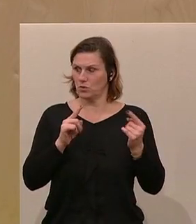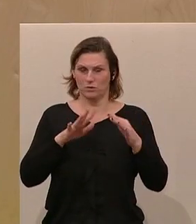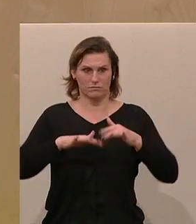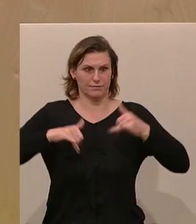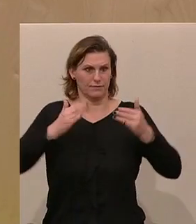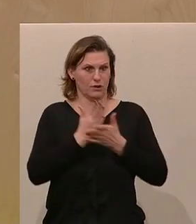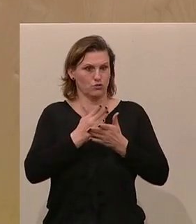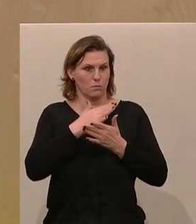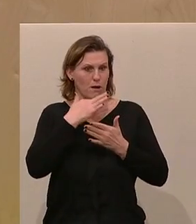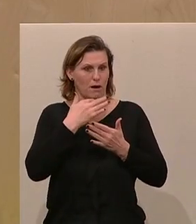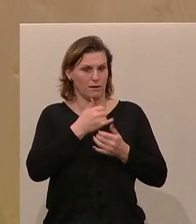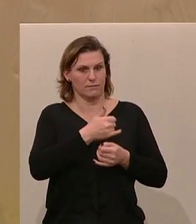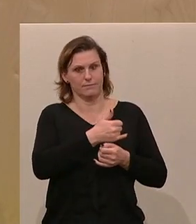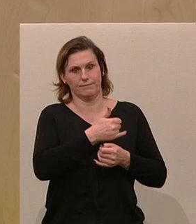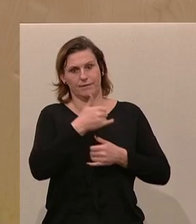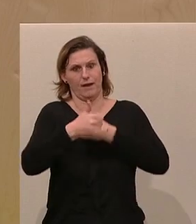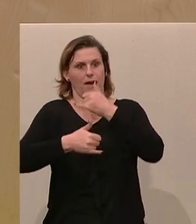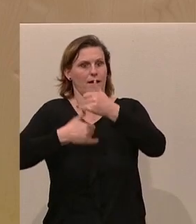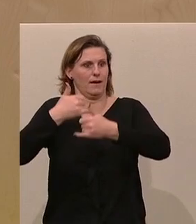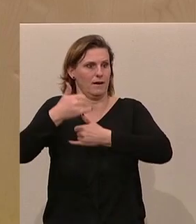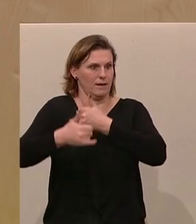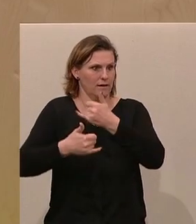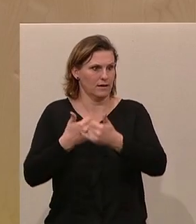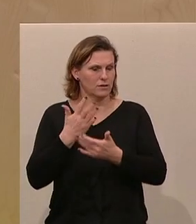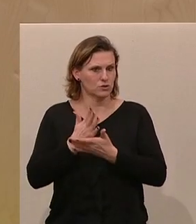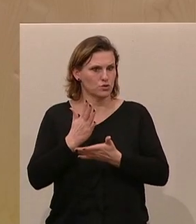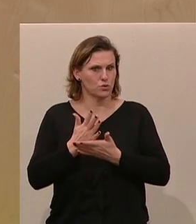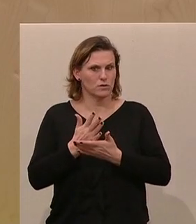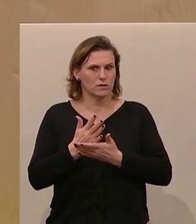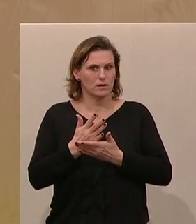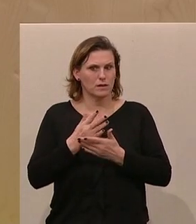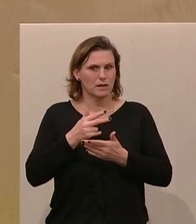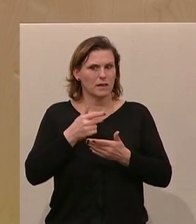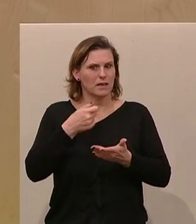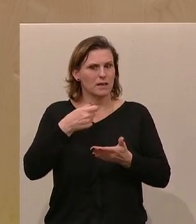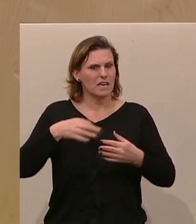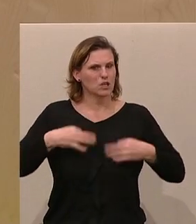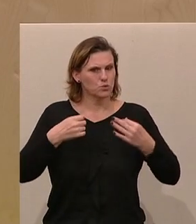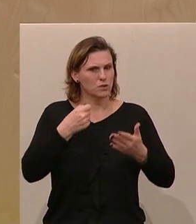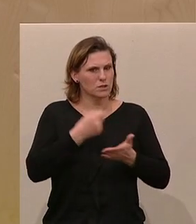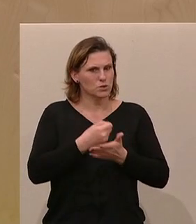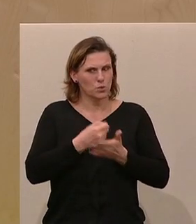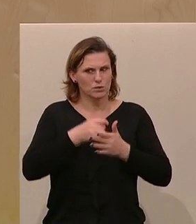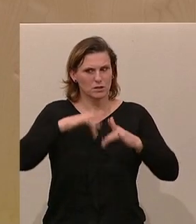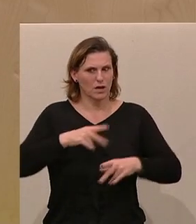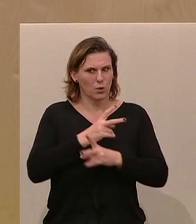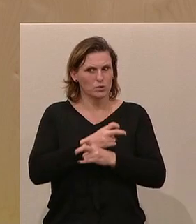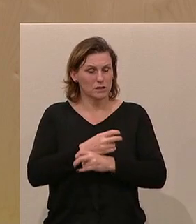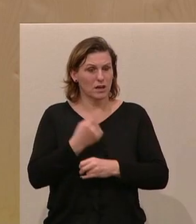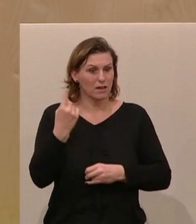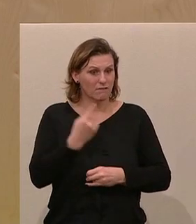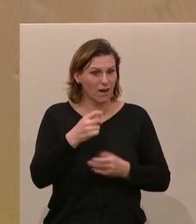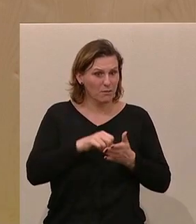Jahre gezogen hat. Man sollte noch einmal klarstellen, wer bezahlt die Gesundheitskosten in Österreich. So, das sind